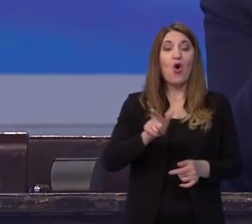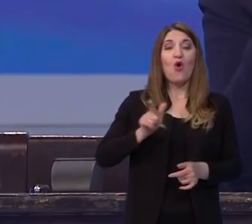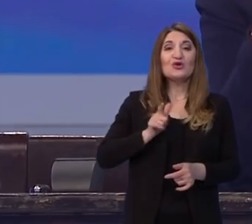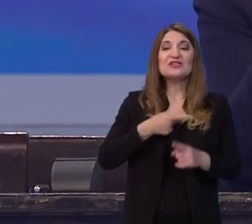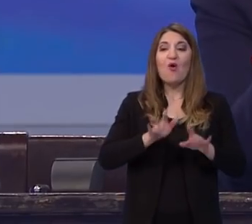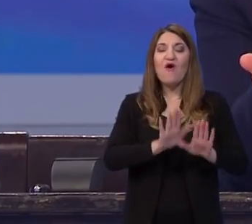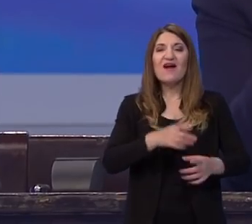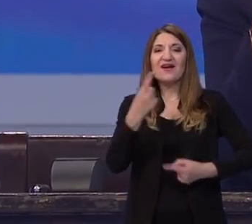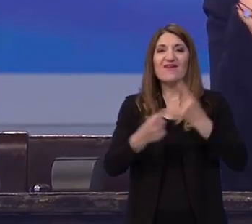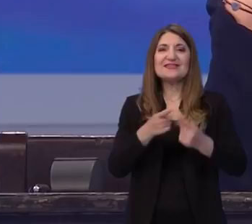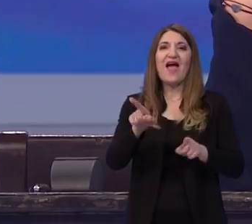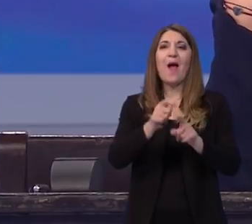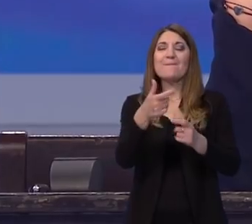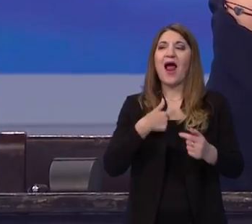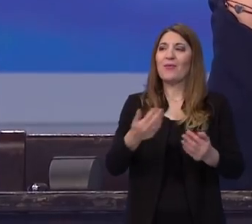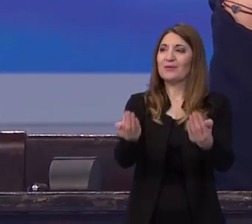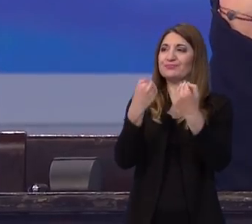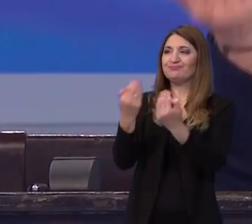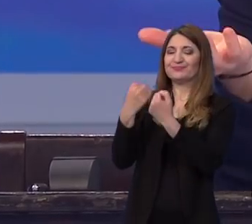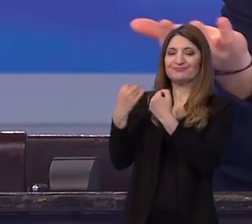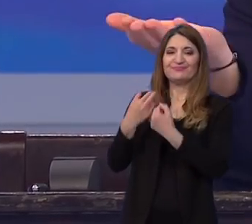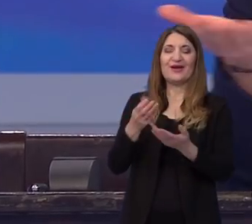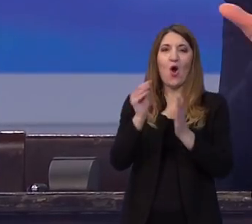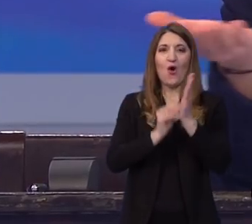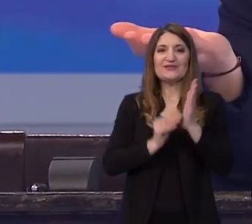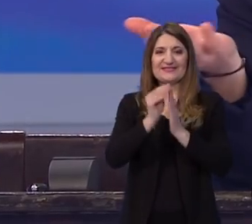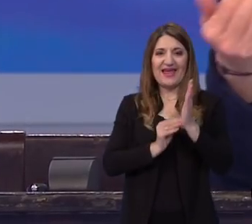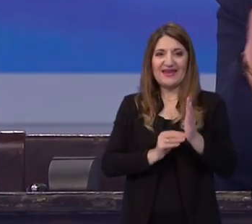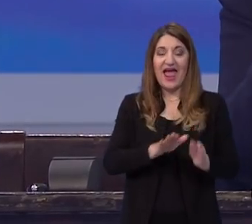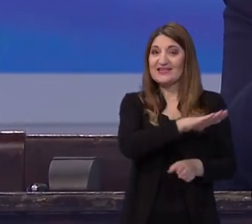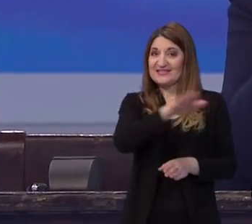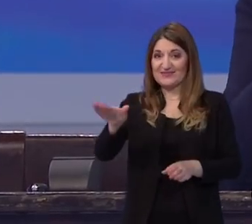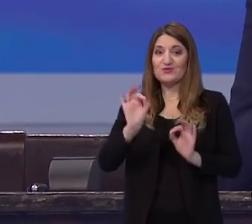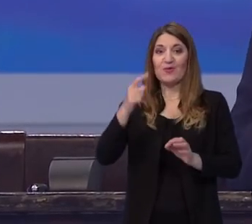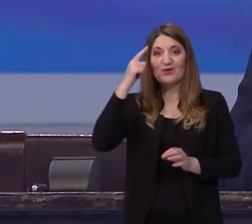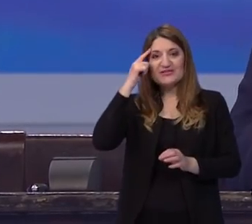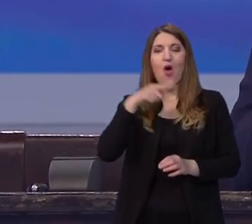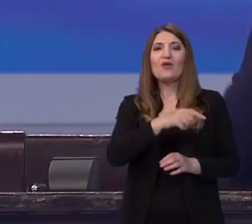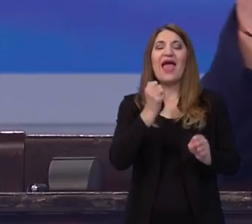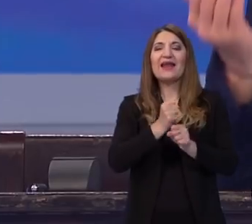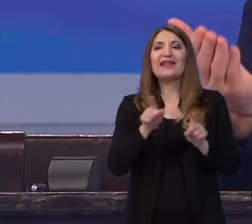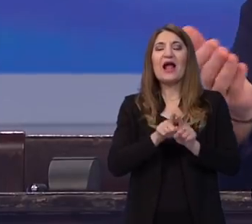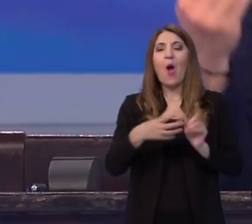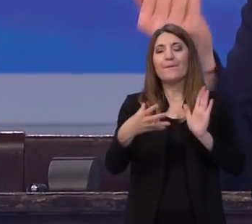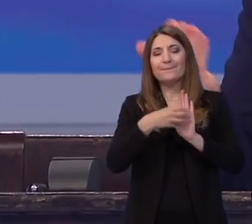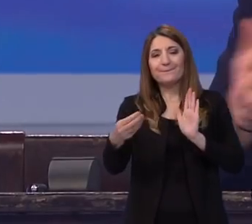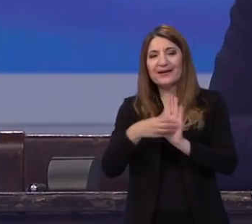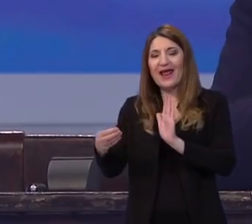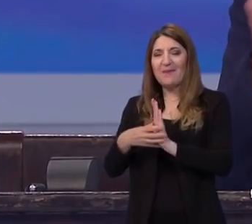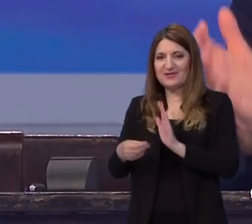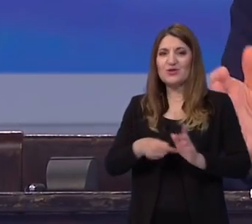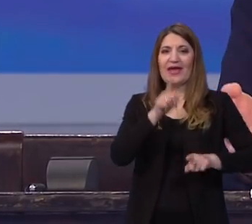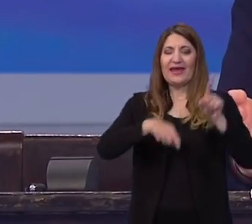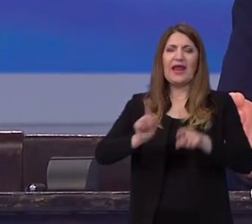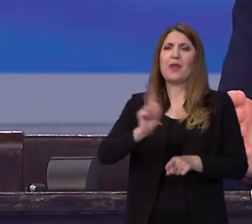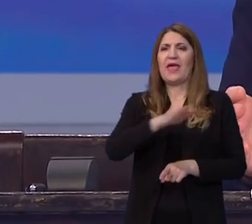ovakoj godini da im popuštate. Vi ste svi znali, profesori i učitelji, da oni prepisuju neki. Naravno,